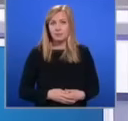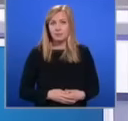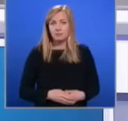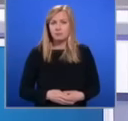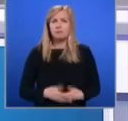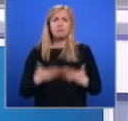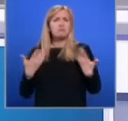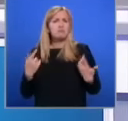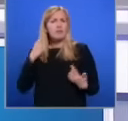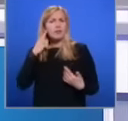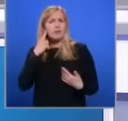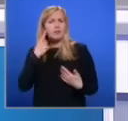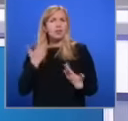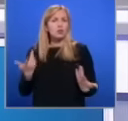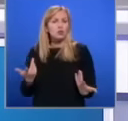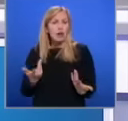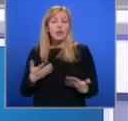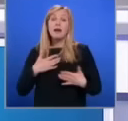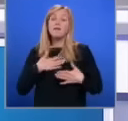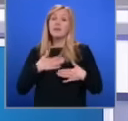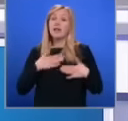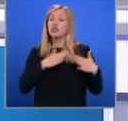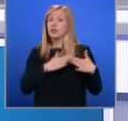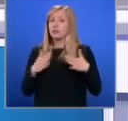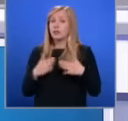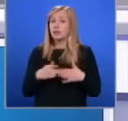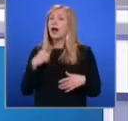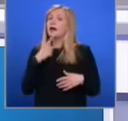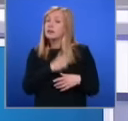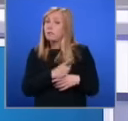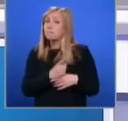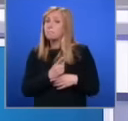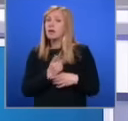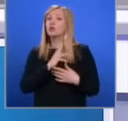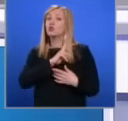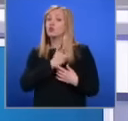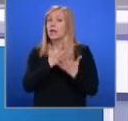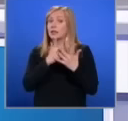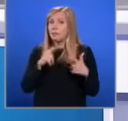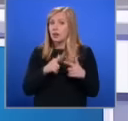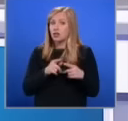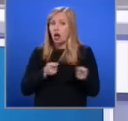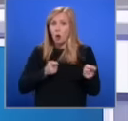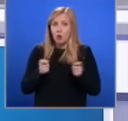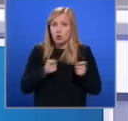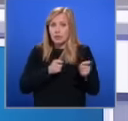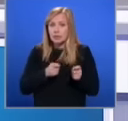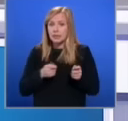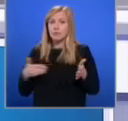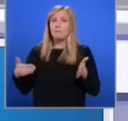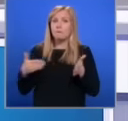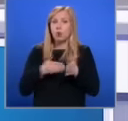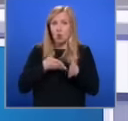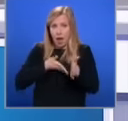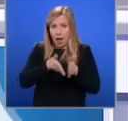А какви са настроенията в Евозападната ни съседка? Оказва се, че там в социалните мрежи се организират блокади на пътищата към Скопие.